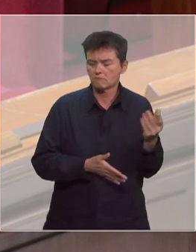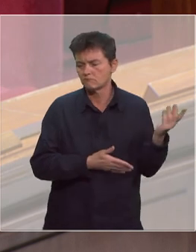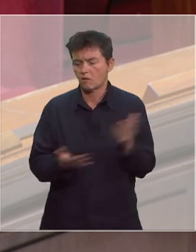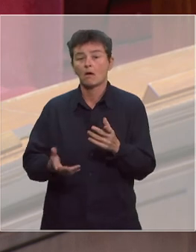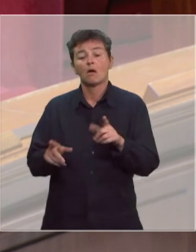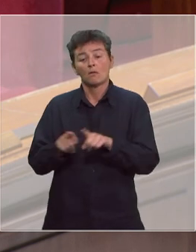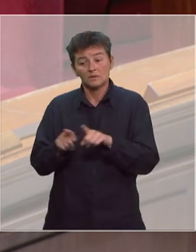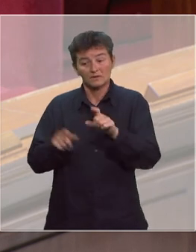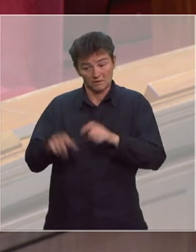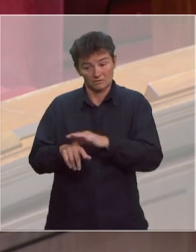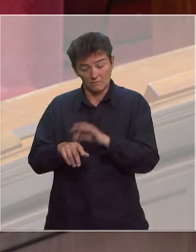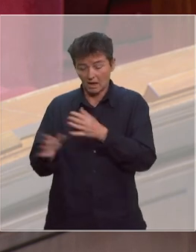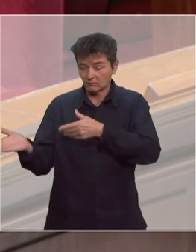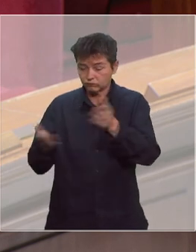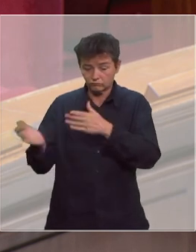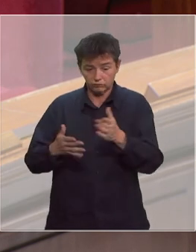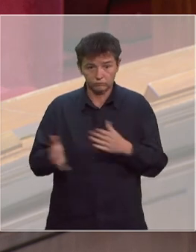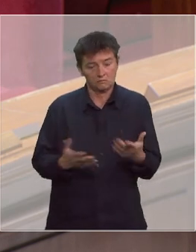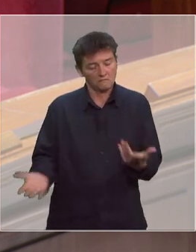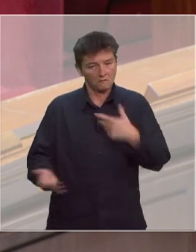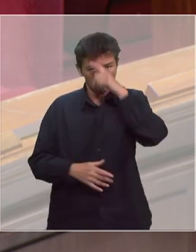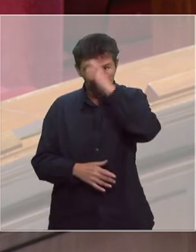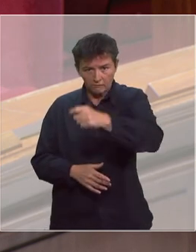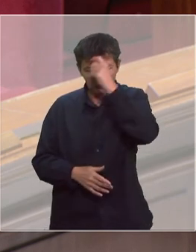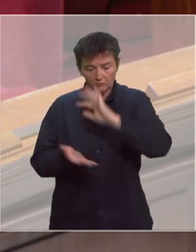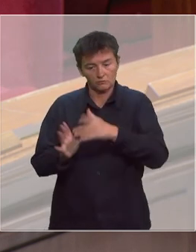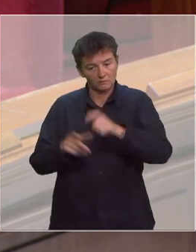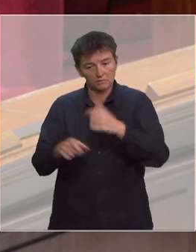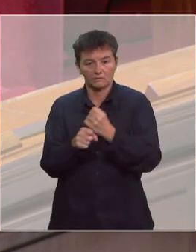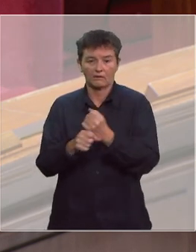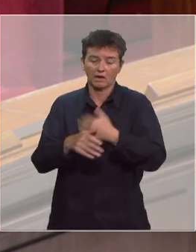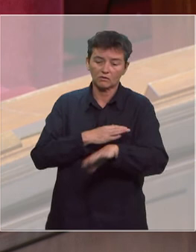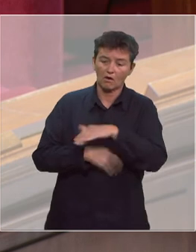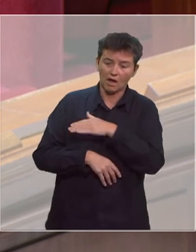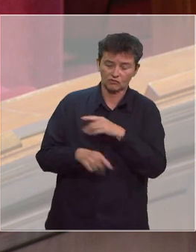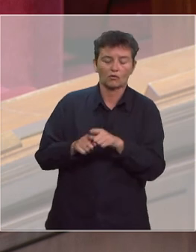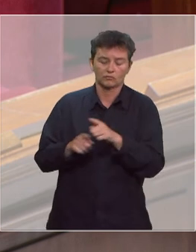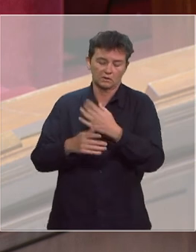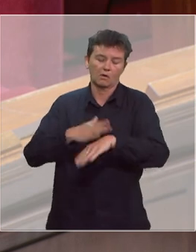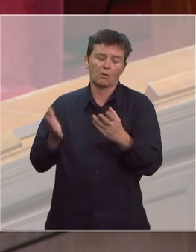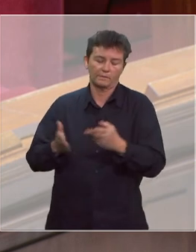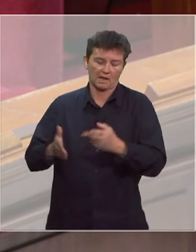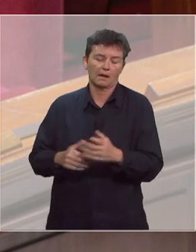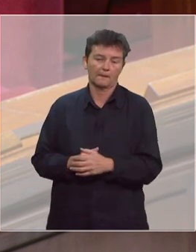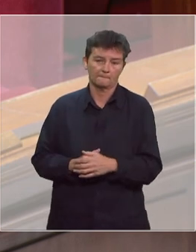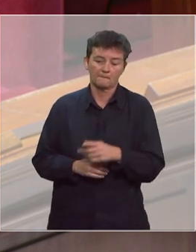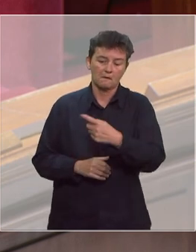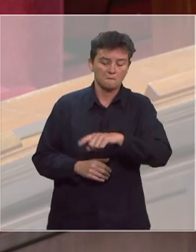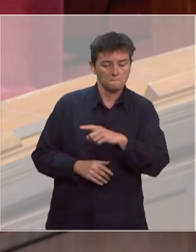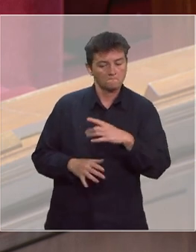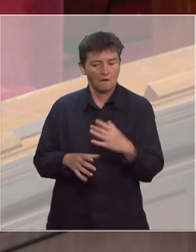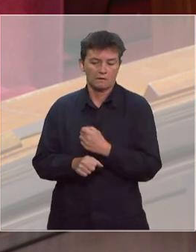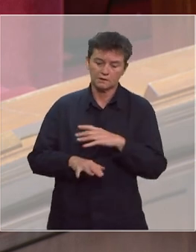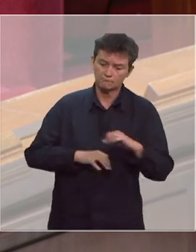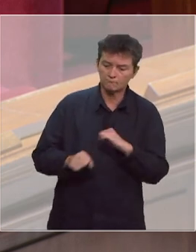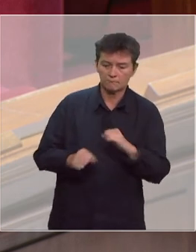d'évacuations sanitaires et moi, je tire mon chapeau à l'ensemble des acteurs au sein des agences mais surtout au sein des hôpitaux qui ont réussi à se mobiliser et